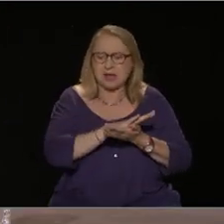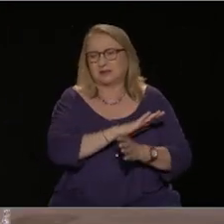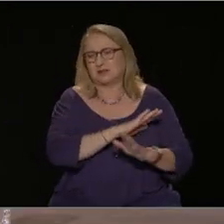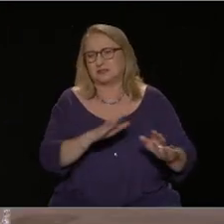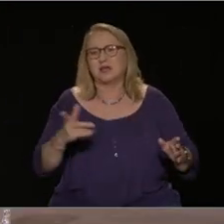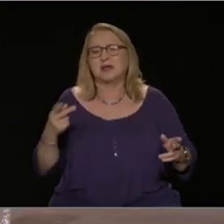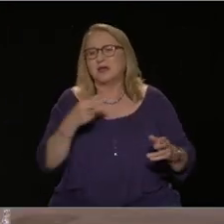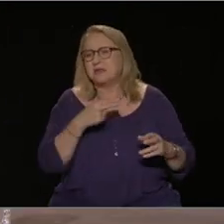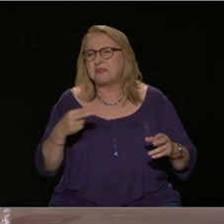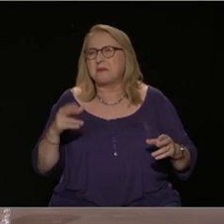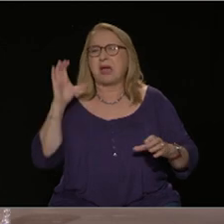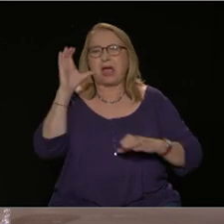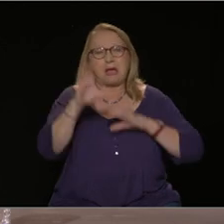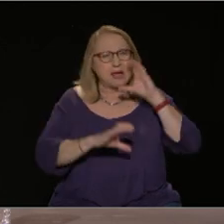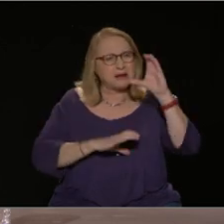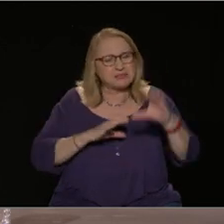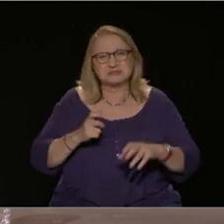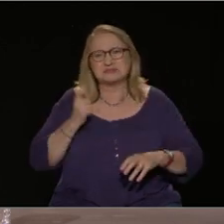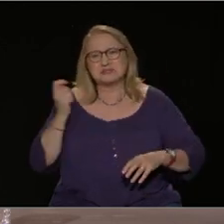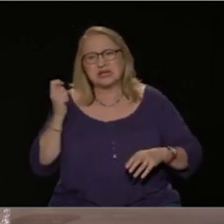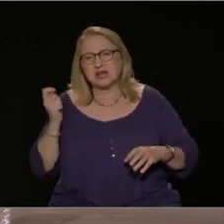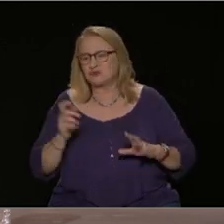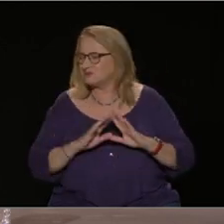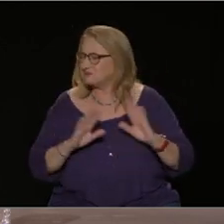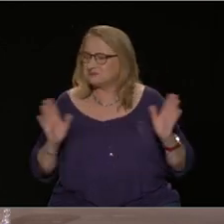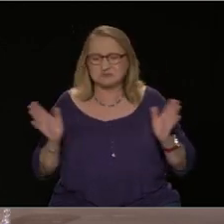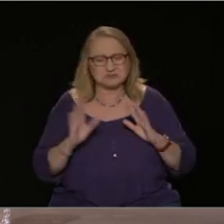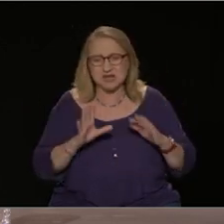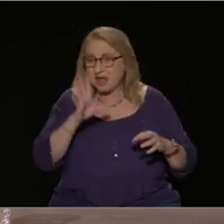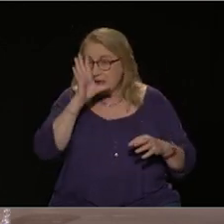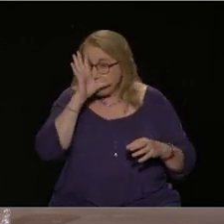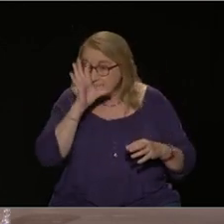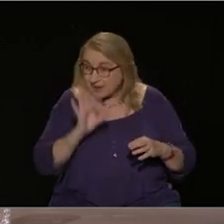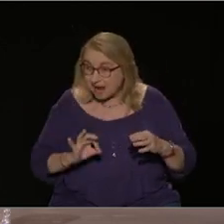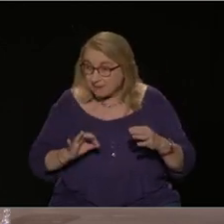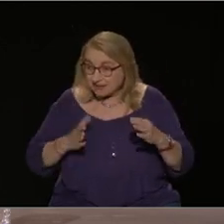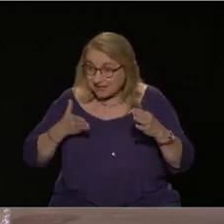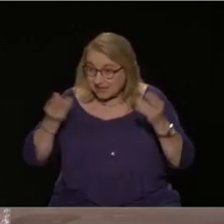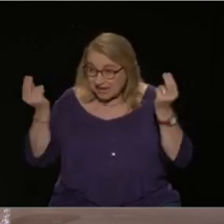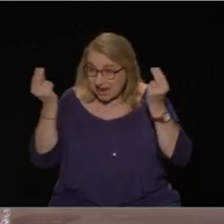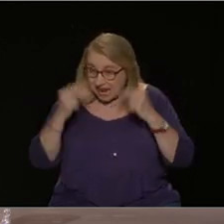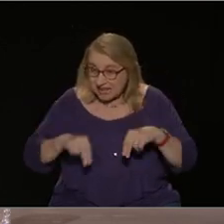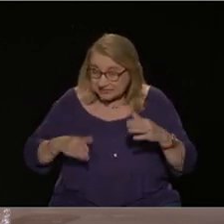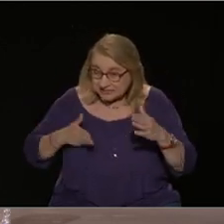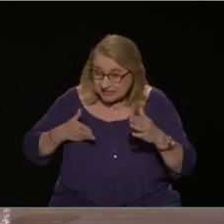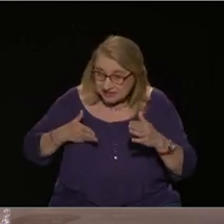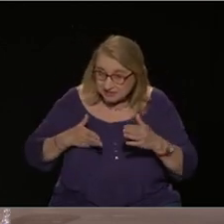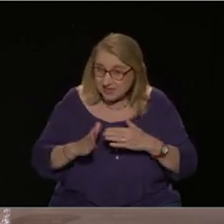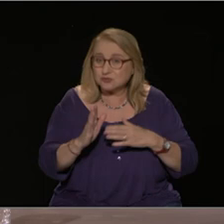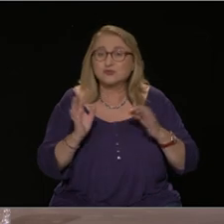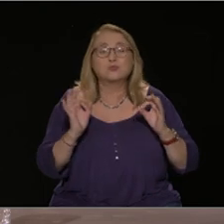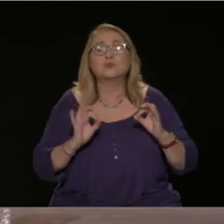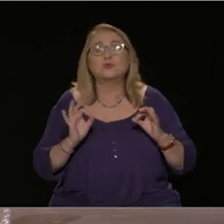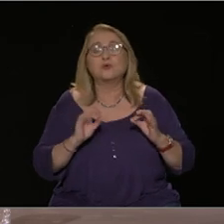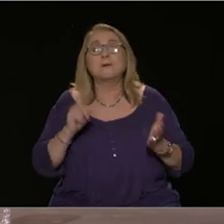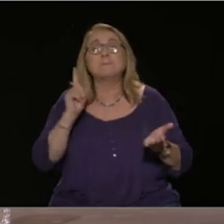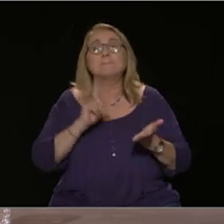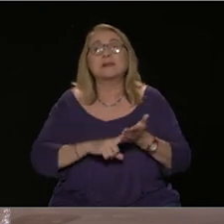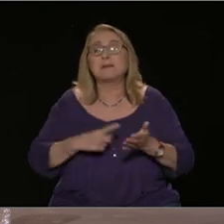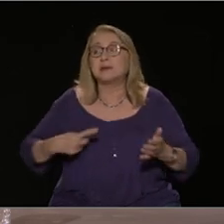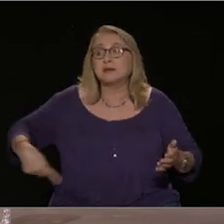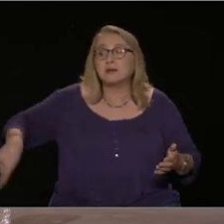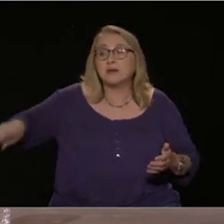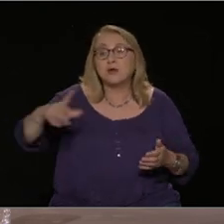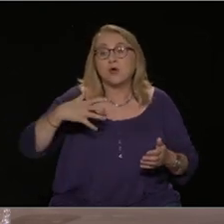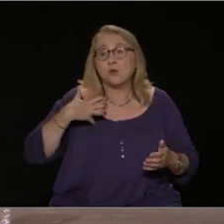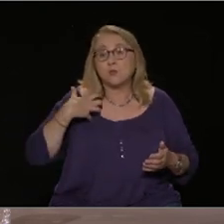Πού υπάρχει η πραγματική διέξοδος. Σε αυτό που λέμε εμείς ότι πρέπει να πληρώσουν οι πλούσιοι, δηλαδή να